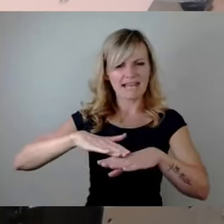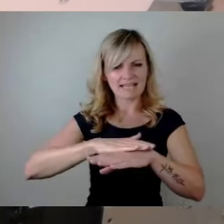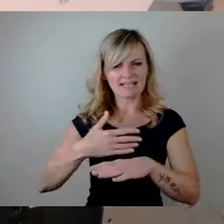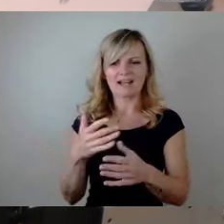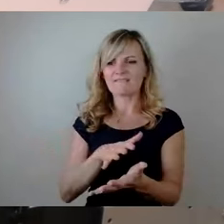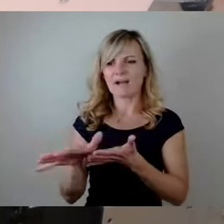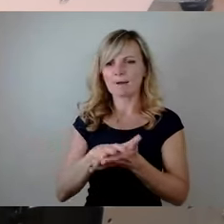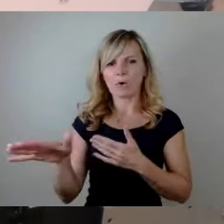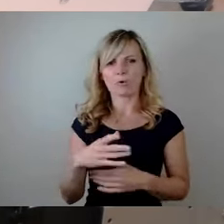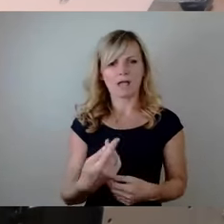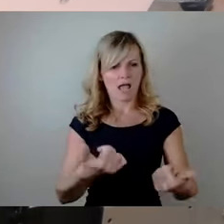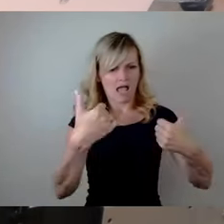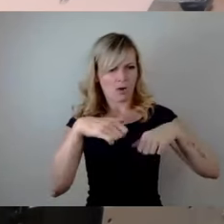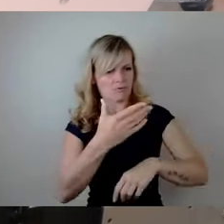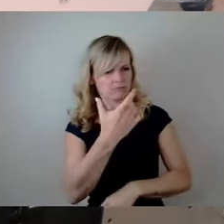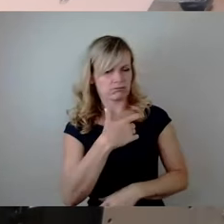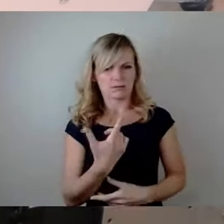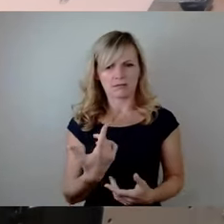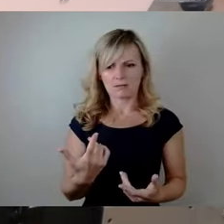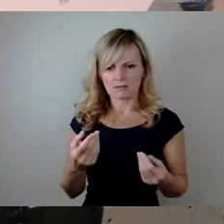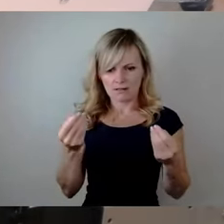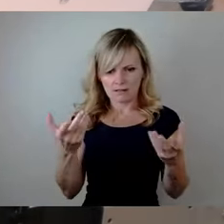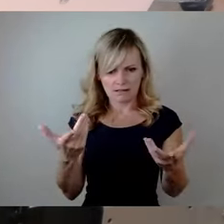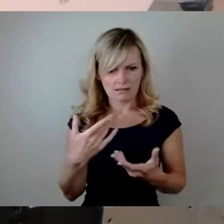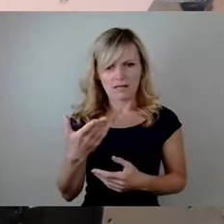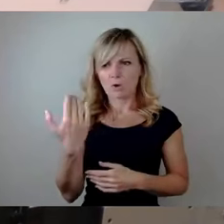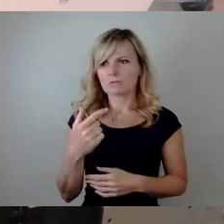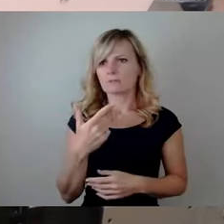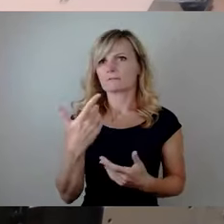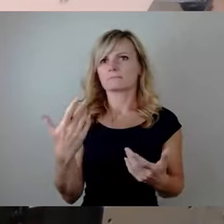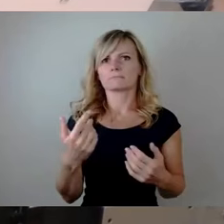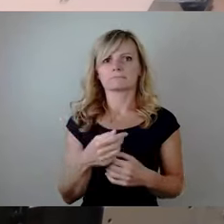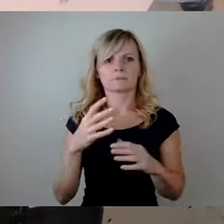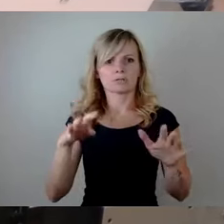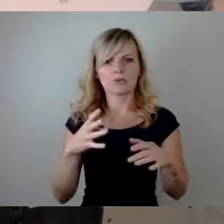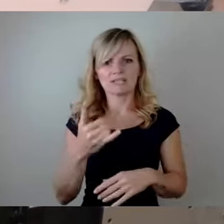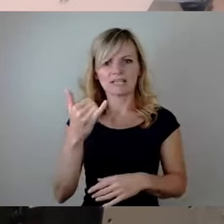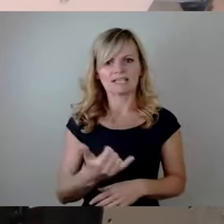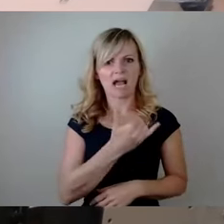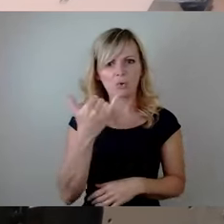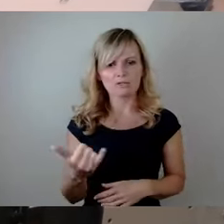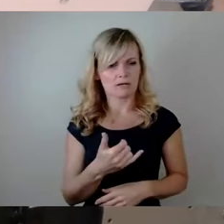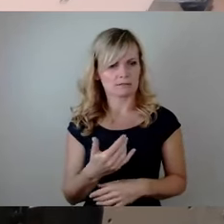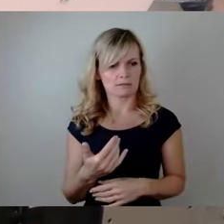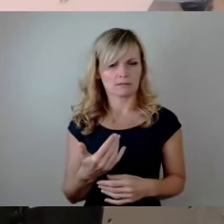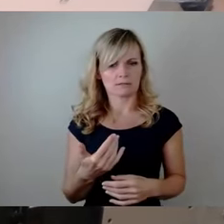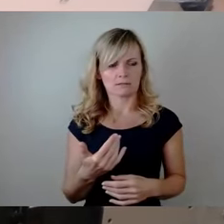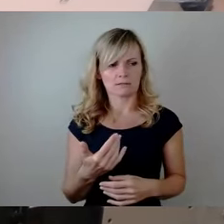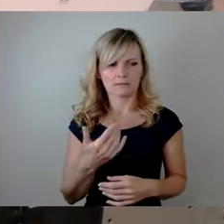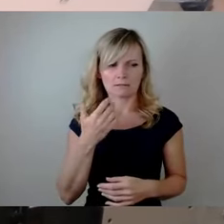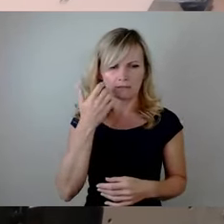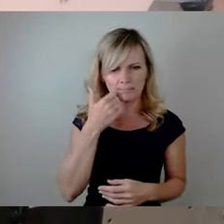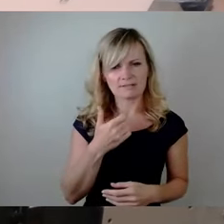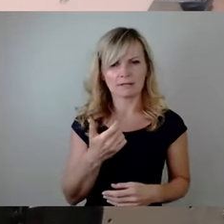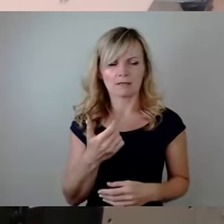sozusagen oft rücken wollen, der sozusagen wirklich dann aus dem 20. vielleicht sogar noch aus dem 19. Jahrhundert ist dann. Also ich bitte mal dann, dass Sie vielleicht auch ein kleines bisschen